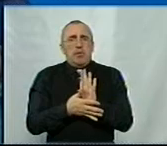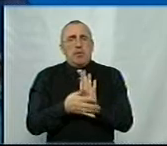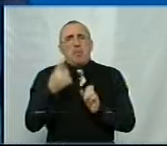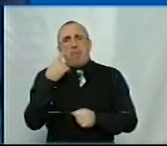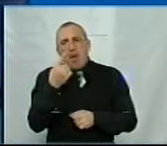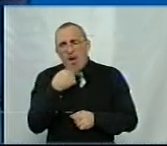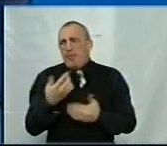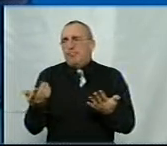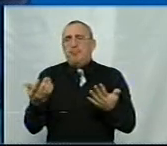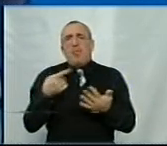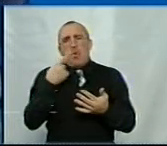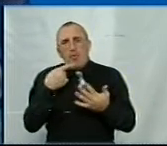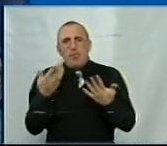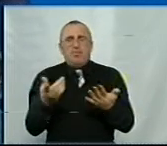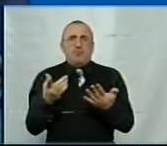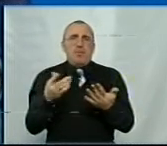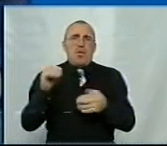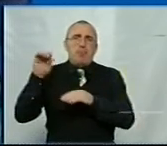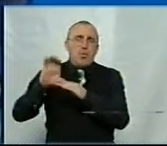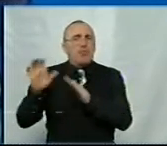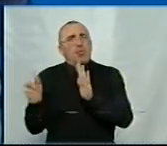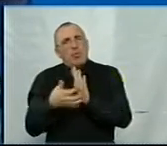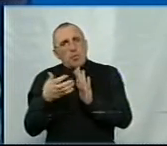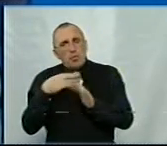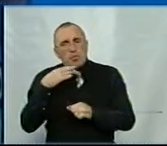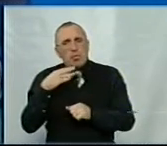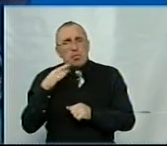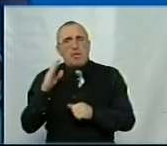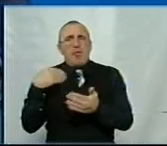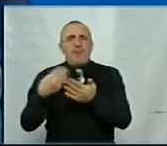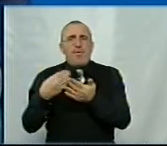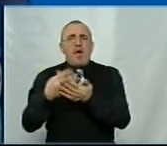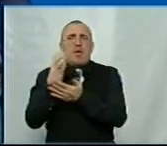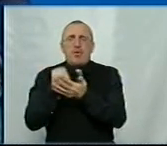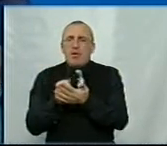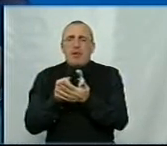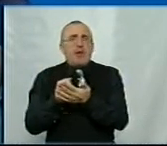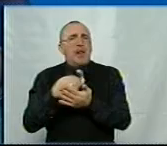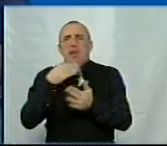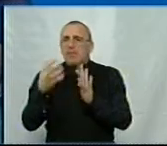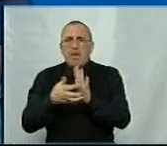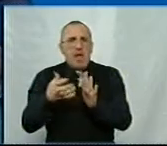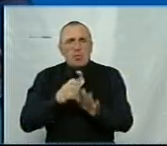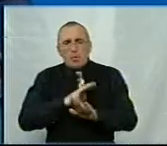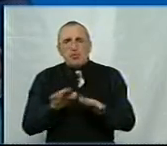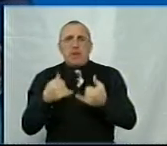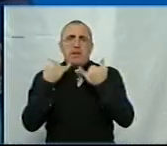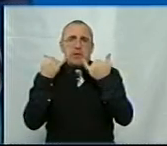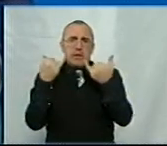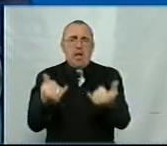плакатись і говорити про те, що бюджет недостатній, що фінансового ресурсу недостатньо для того, щоб